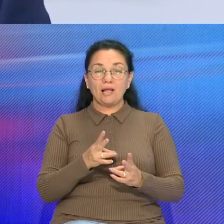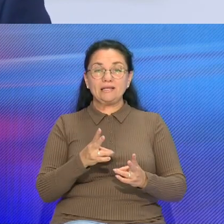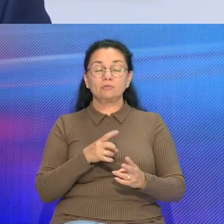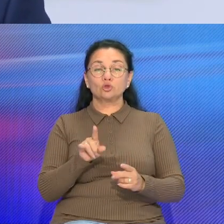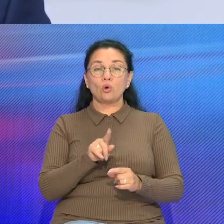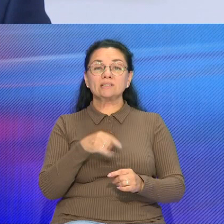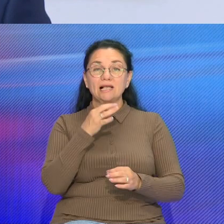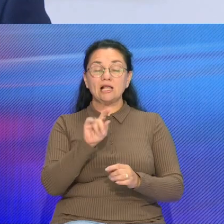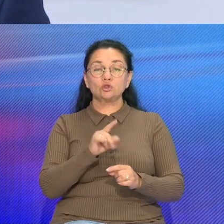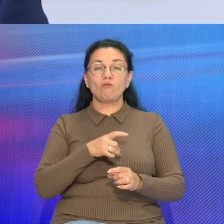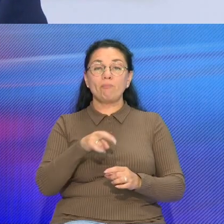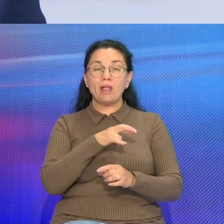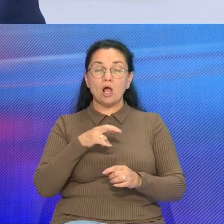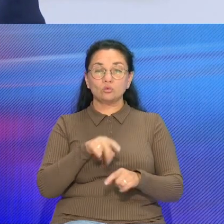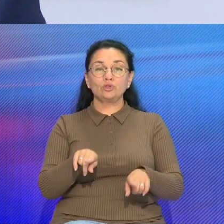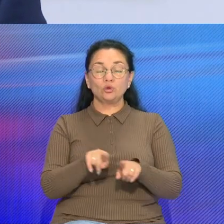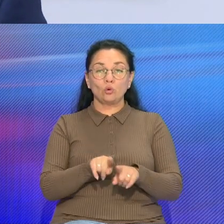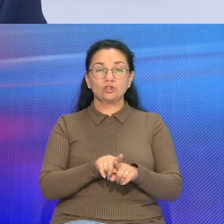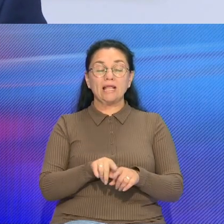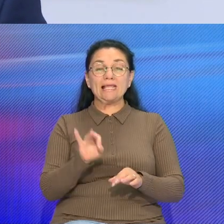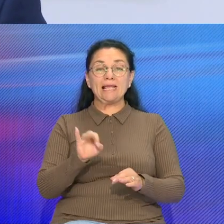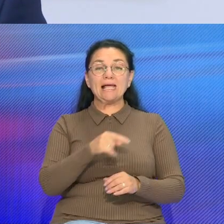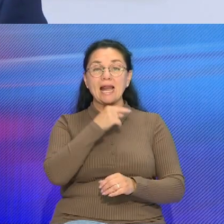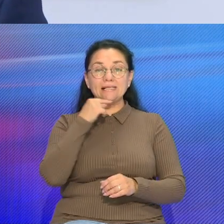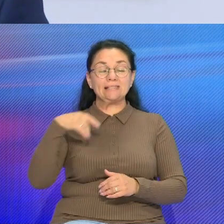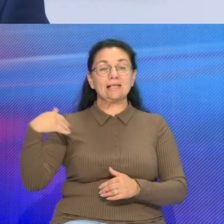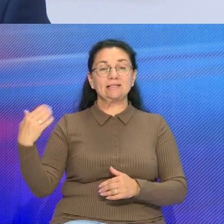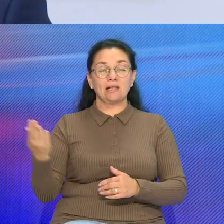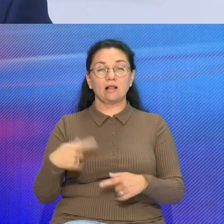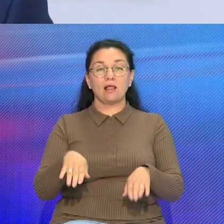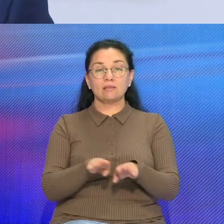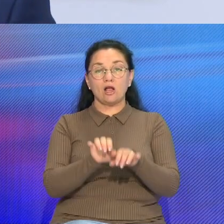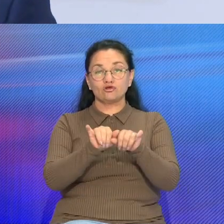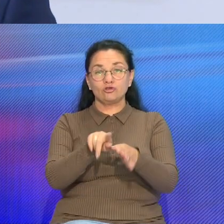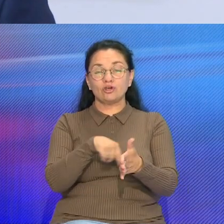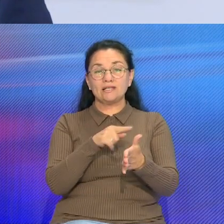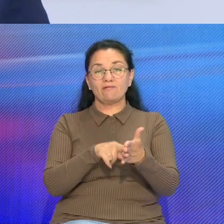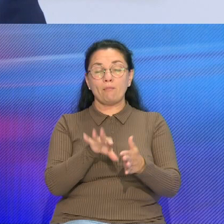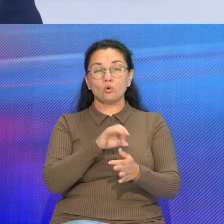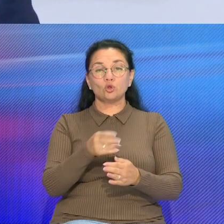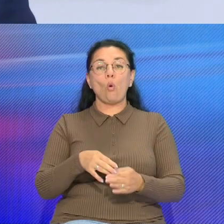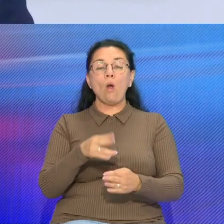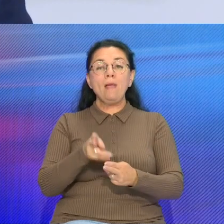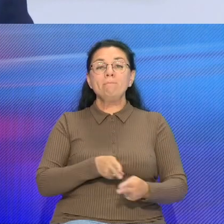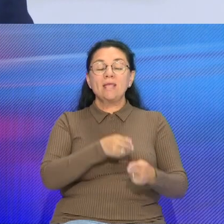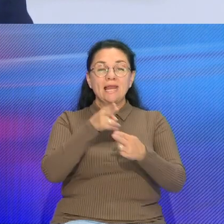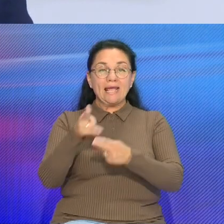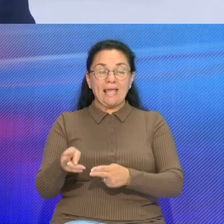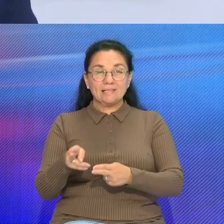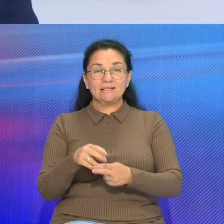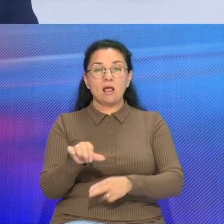И с российской стороной также решаются вопросы по пересечению иностранных граждан